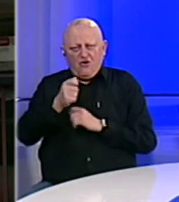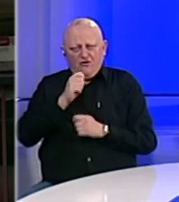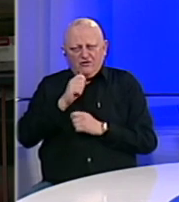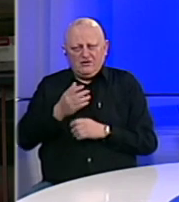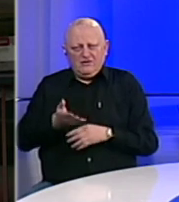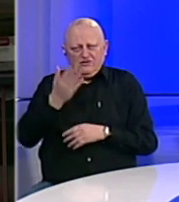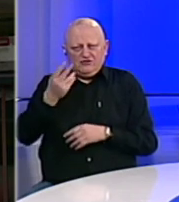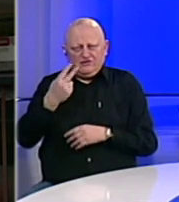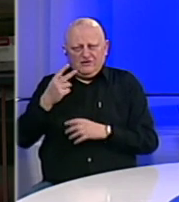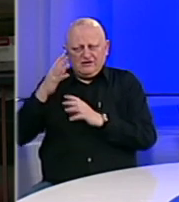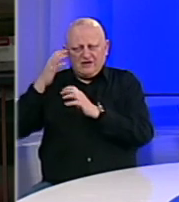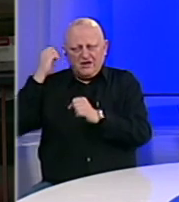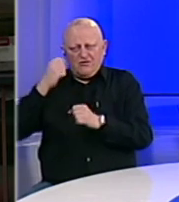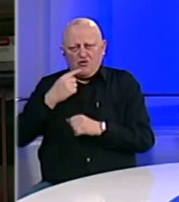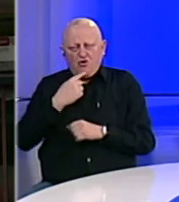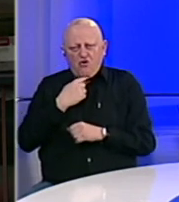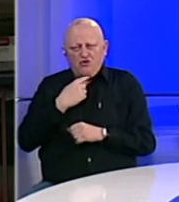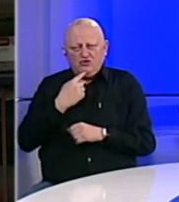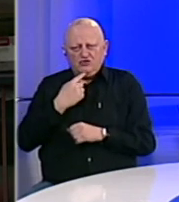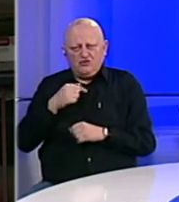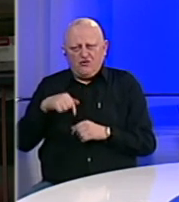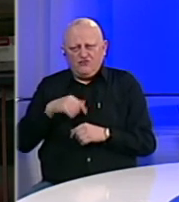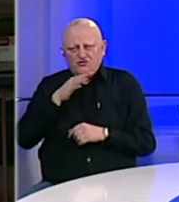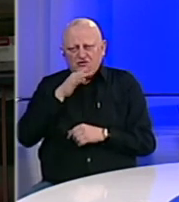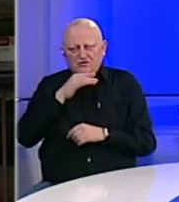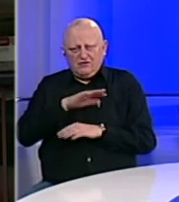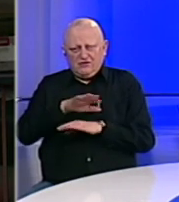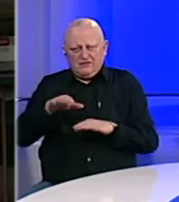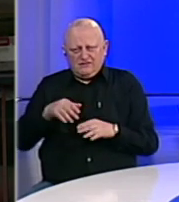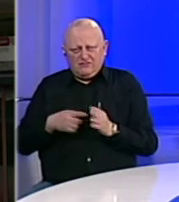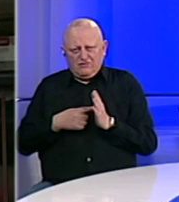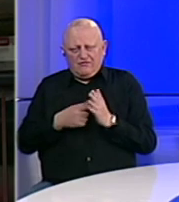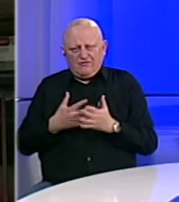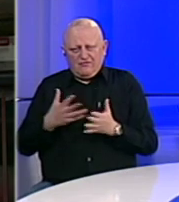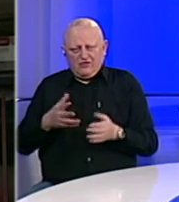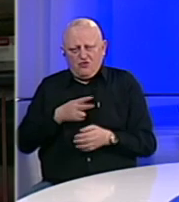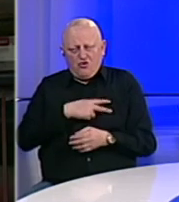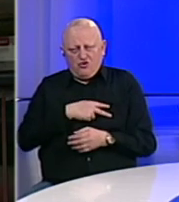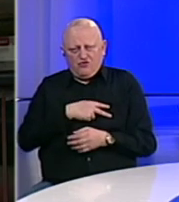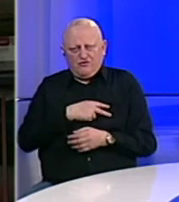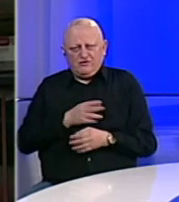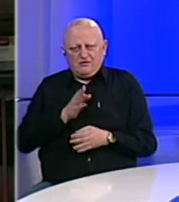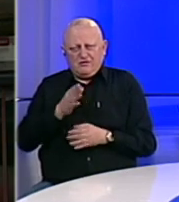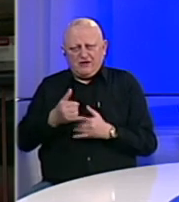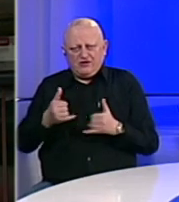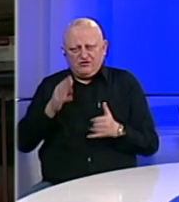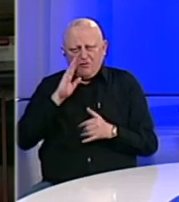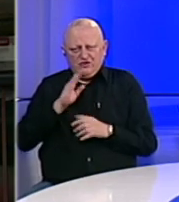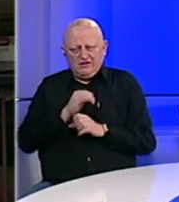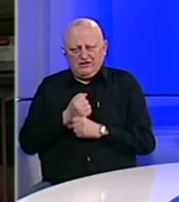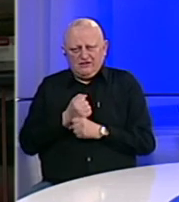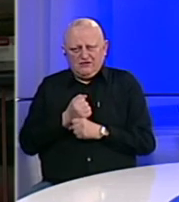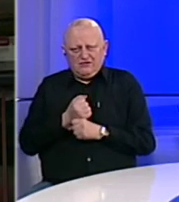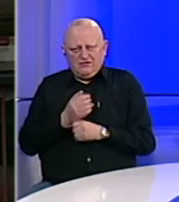više od 20 ambasadora koji su ovdje u Sarajevu. Svi su oni pokazali veliku odgovornost prema građanama BiH,